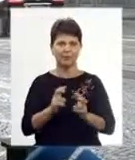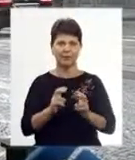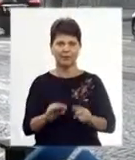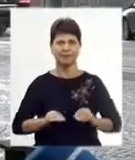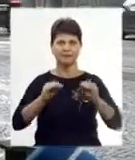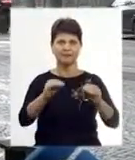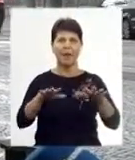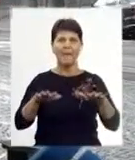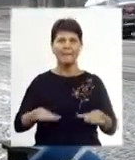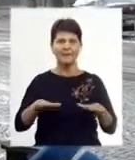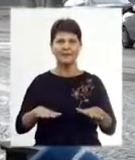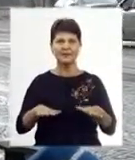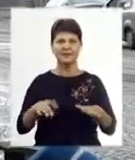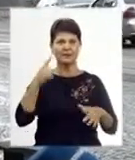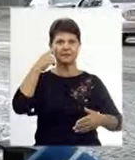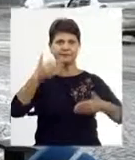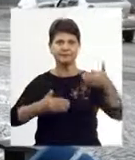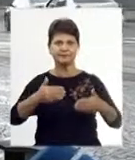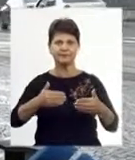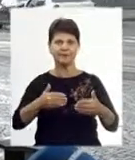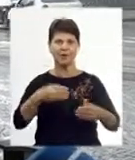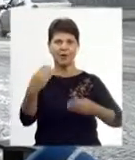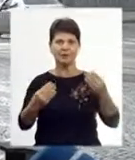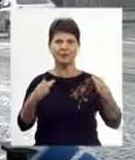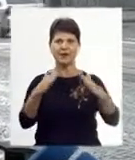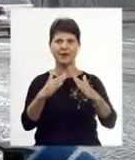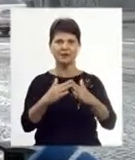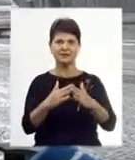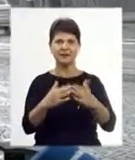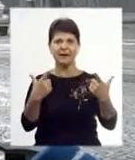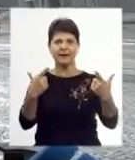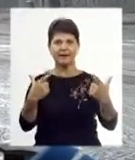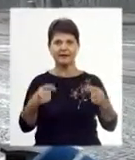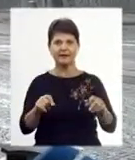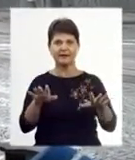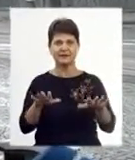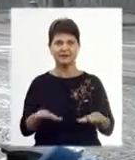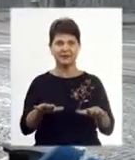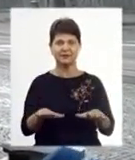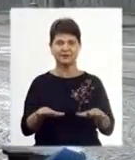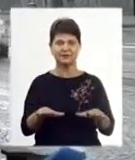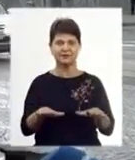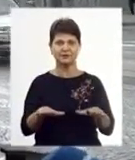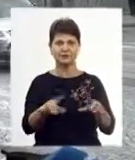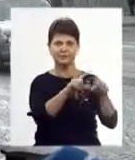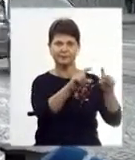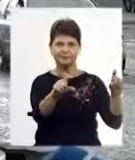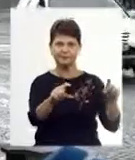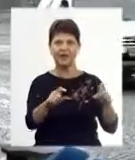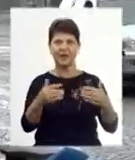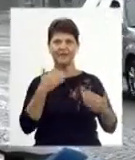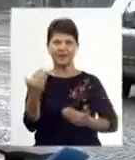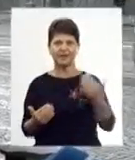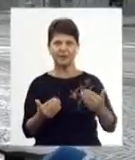місце розміщення вивіски варіюється в залежності від композиції фасаду. Десь це вивіски в прорізах вітрин, десь це